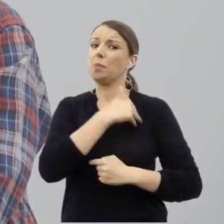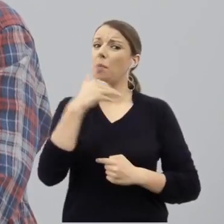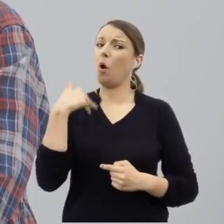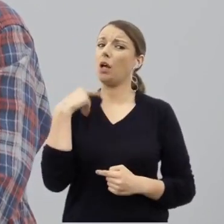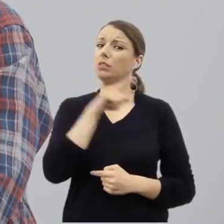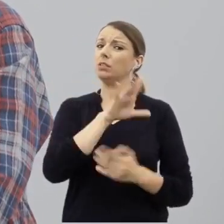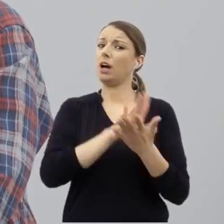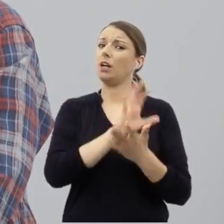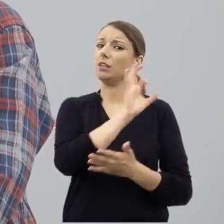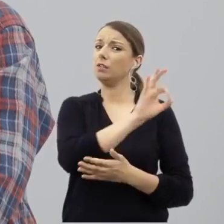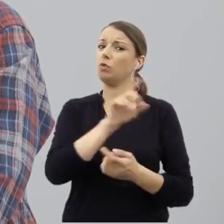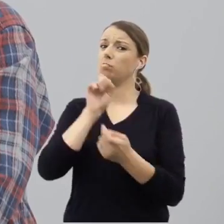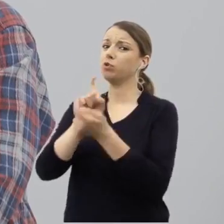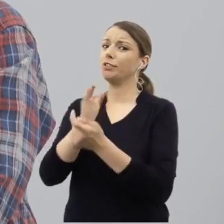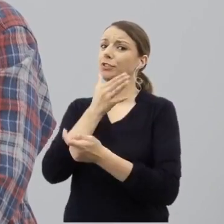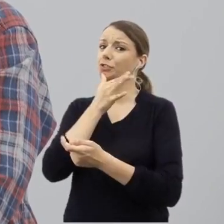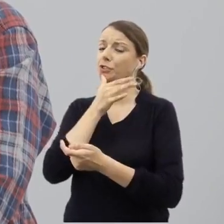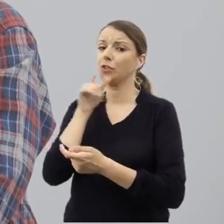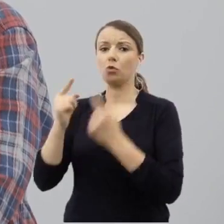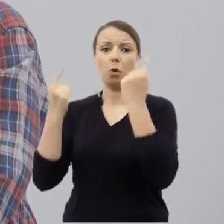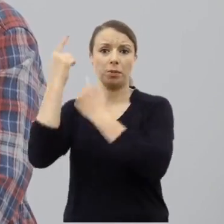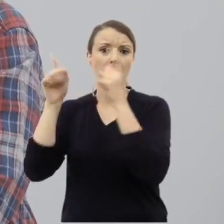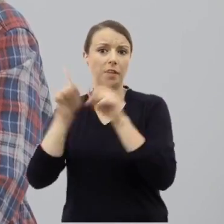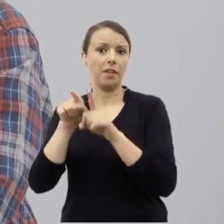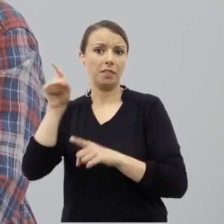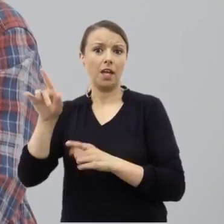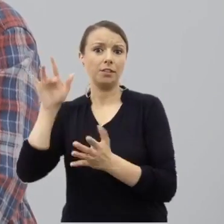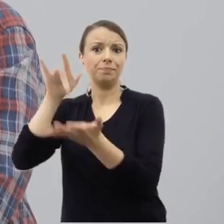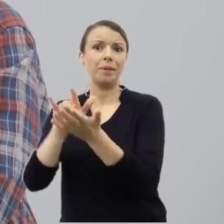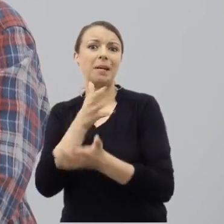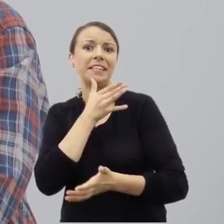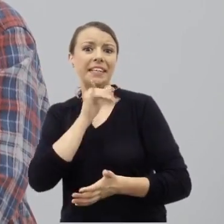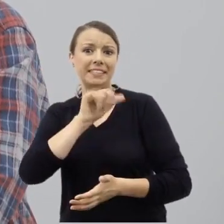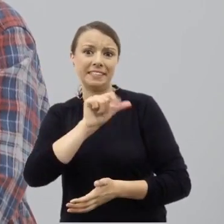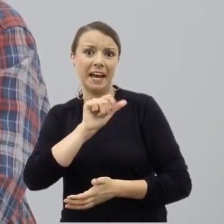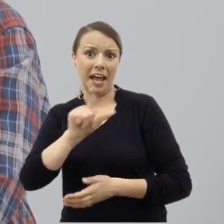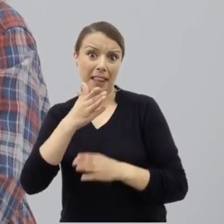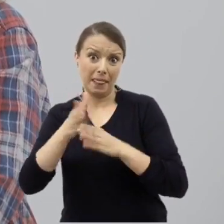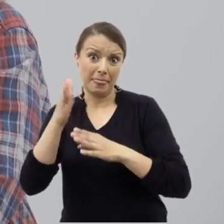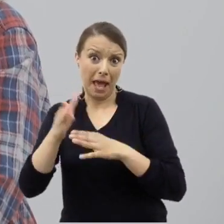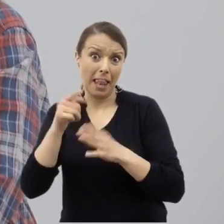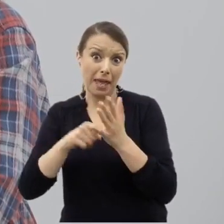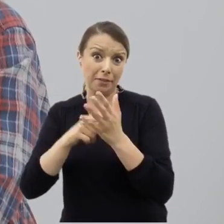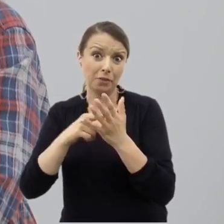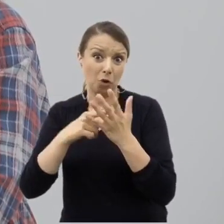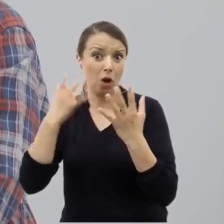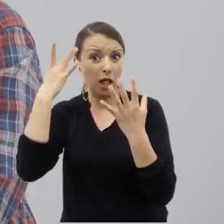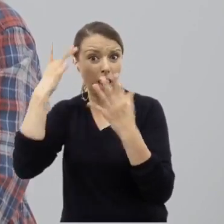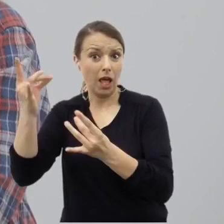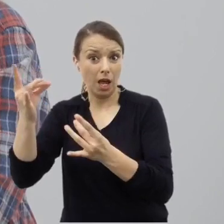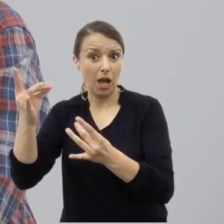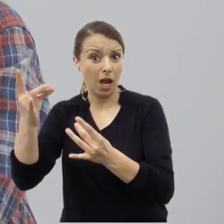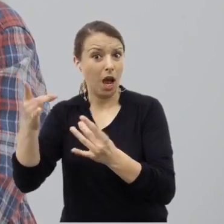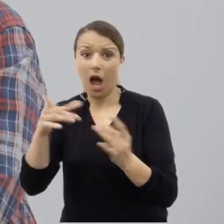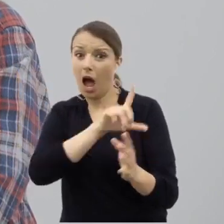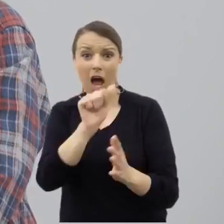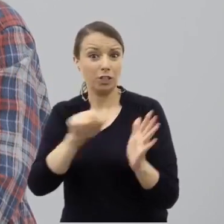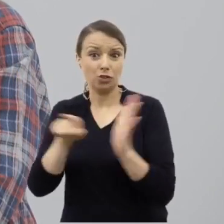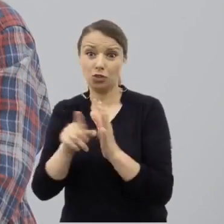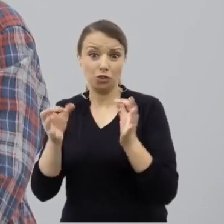I jest niezwykle silny do tej pory. Co z kolei też nawiązuje do